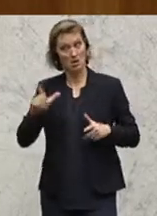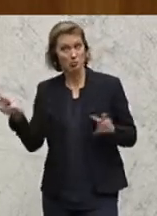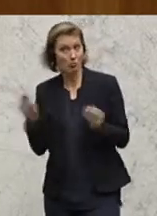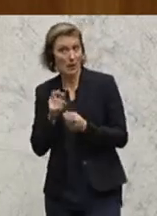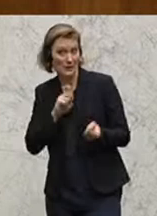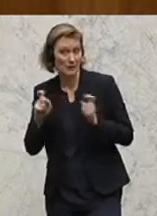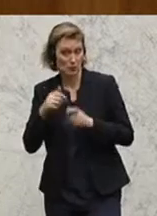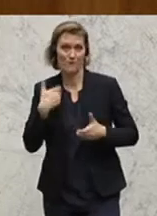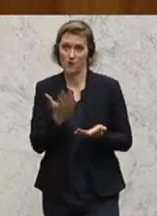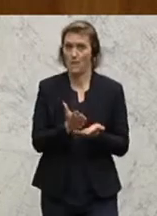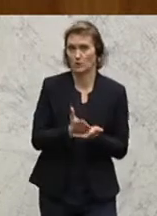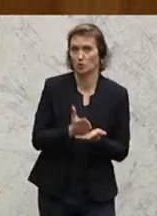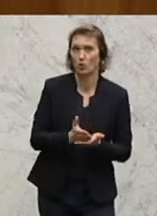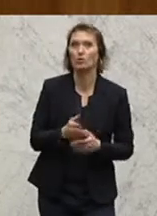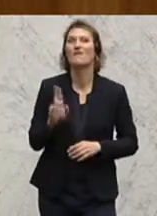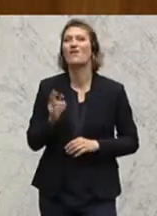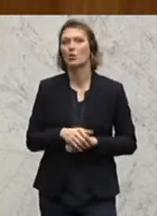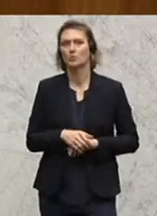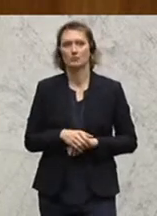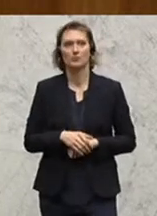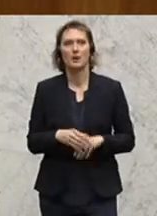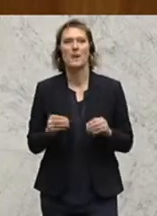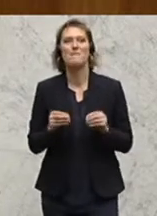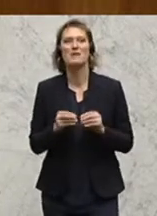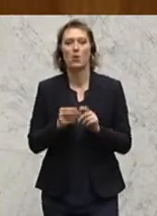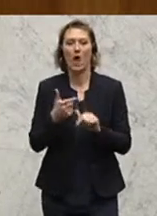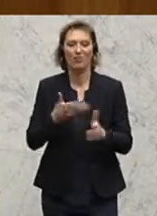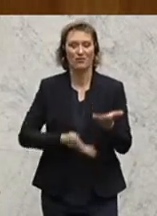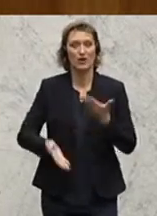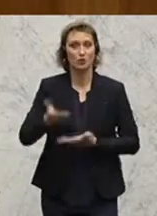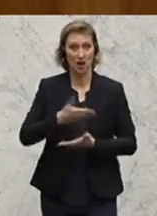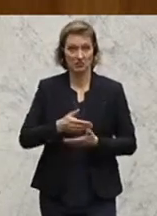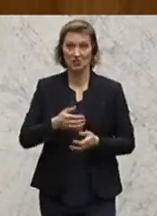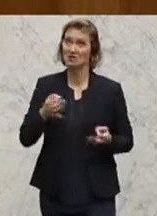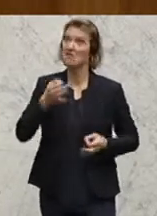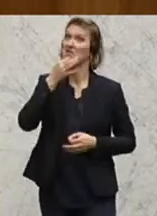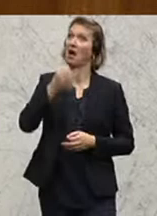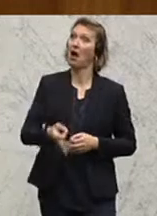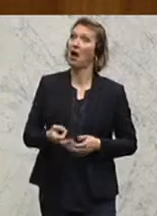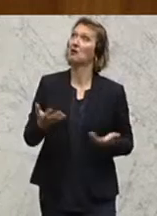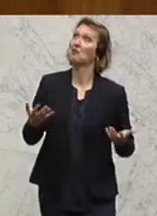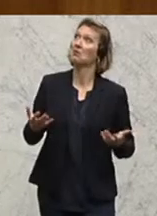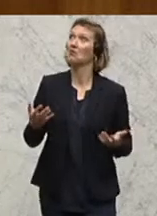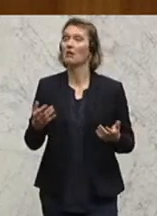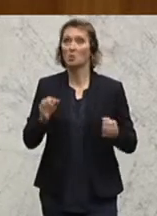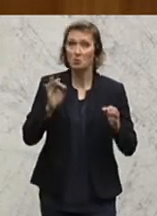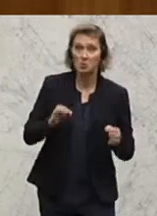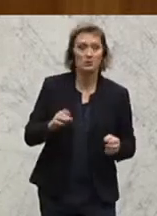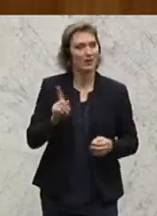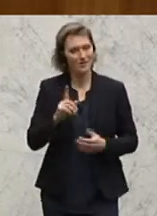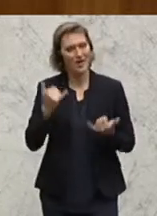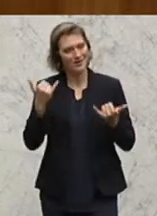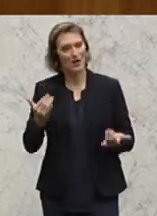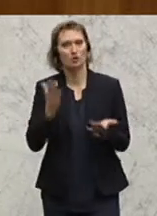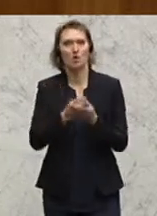Diskussionen auf diesem Gebiet. Warum? Biolandbau ist keine Frage. Ist das ein Rolemodel für die Landwirtschaft des